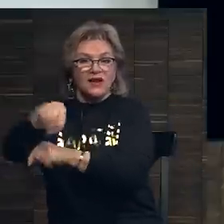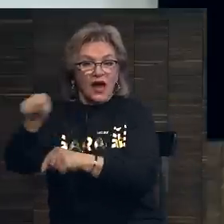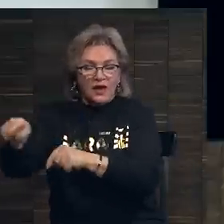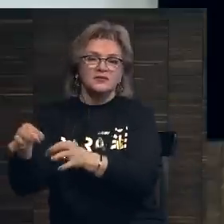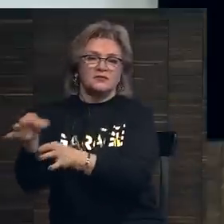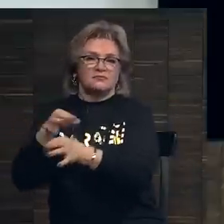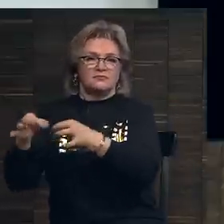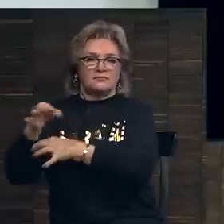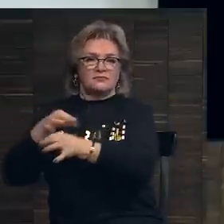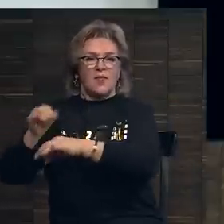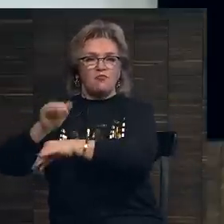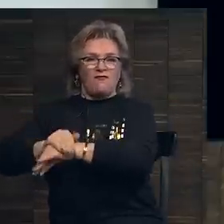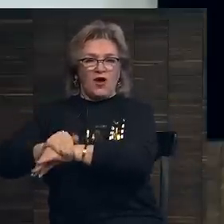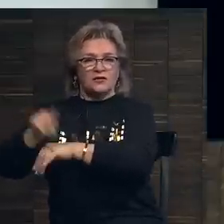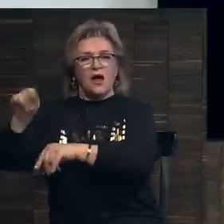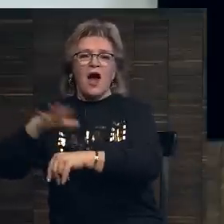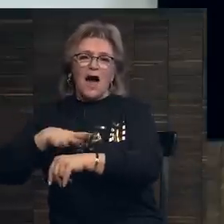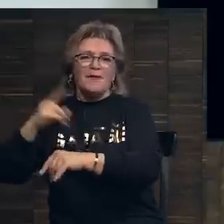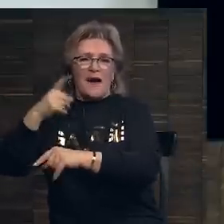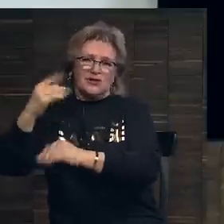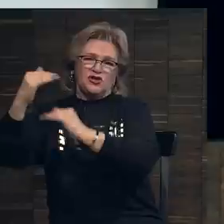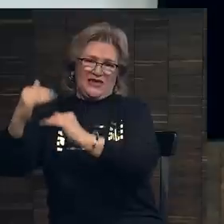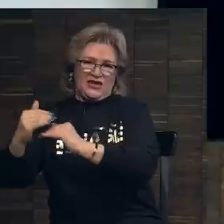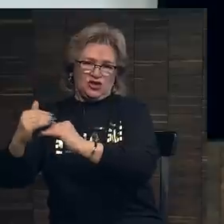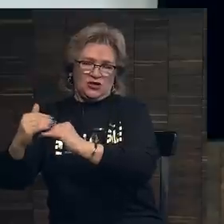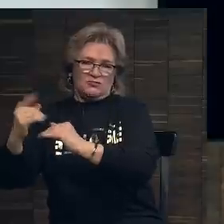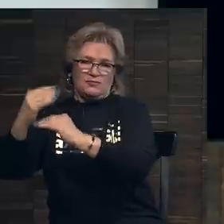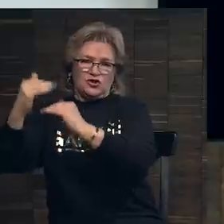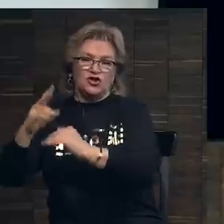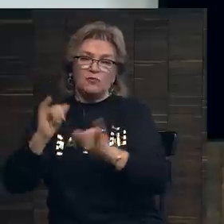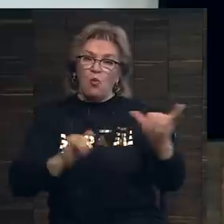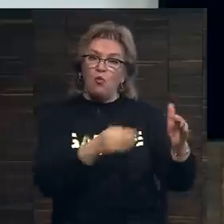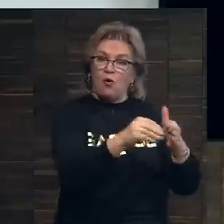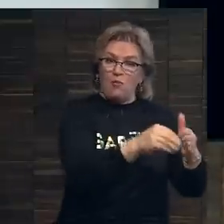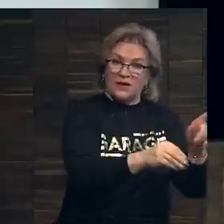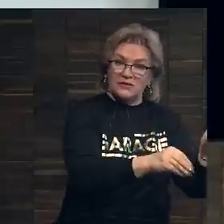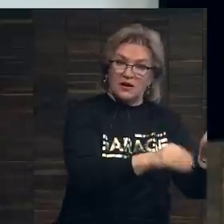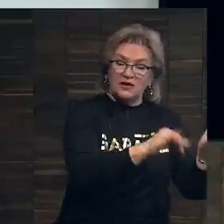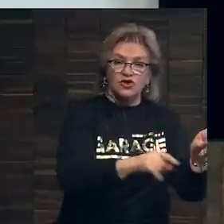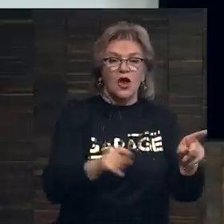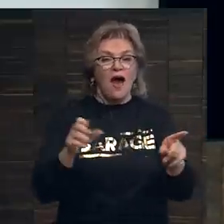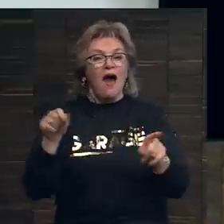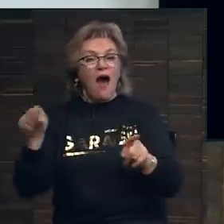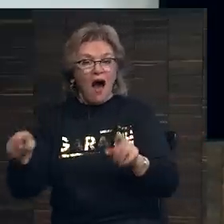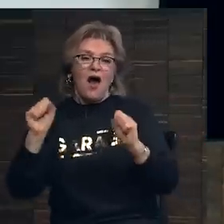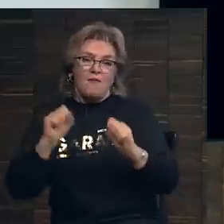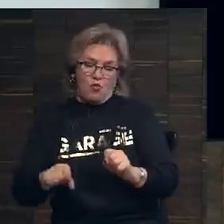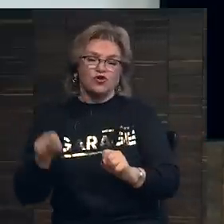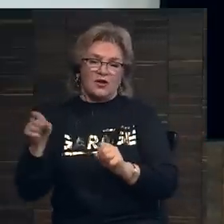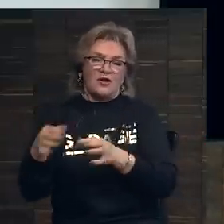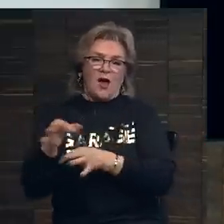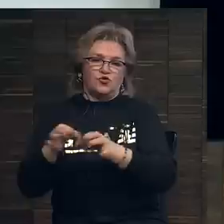обсуждается по факту. Она обычно ниже, чем комиссия покупателя, и ее можно обсуждать.